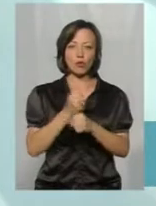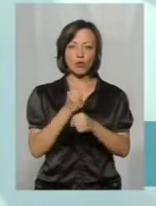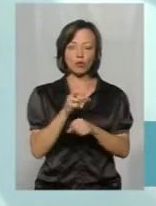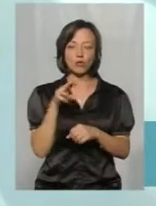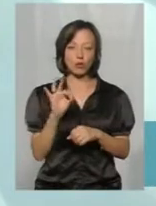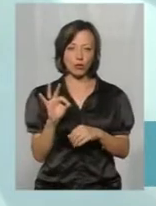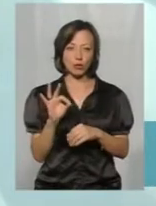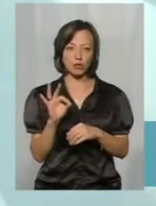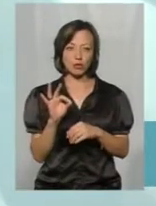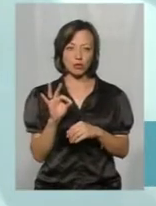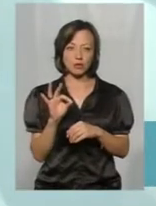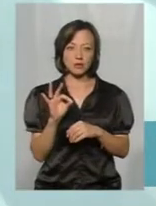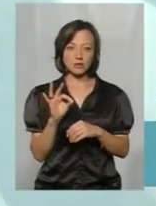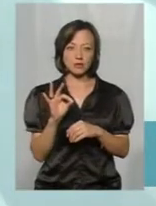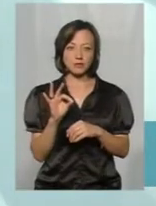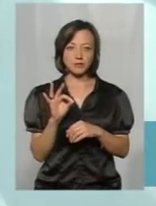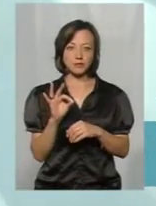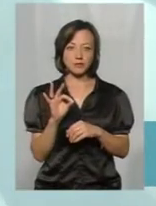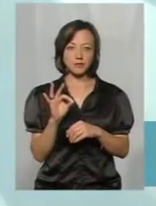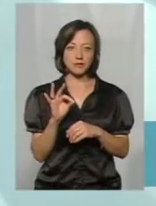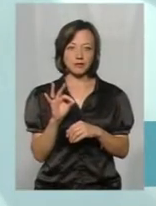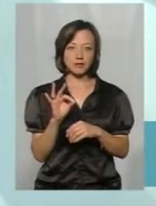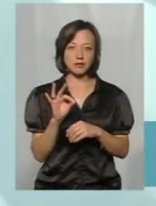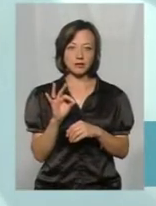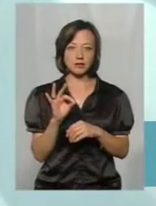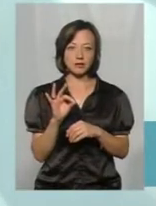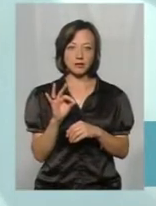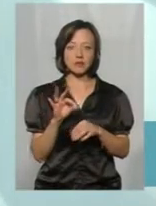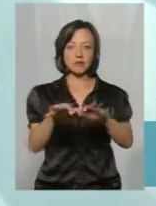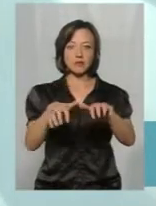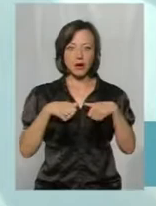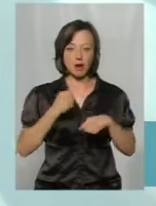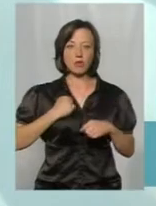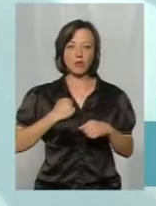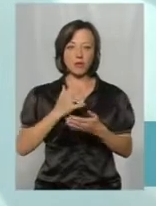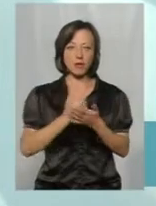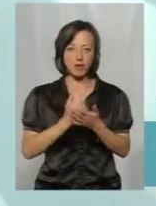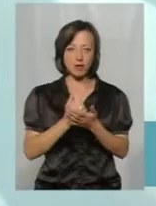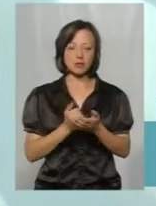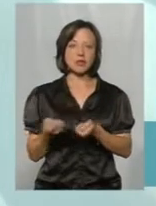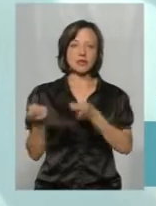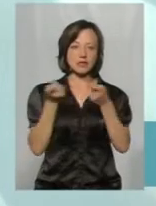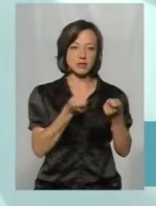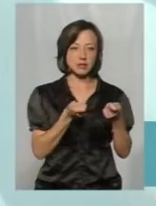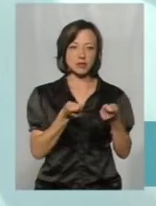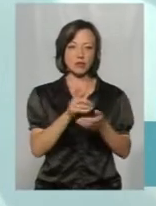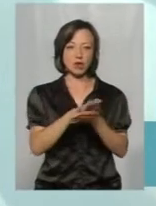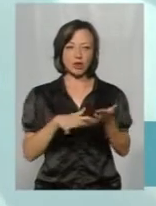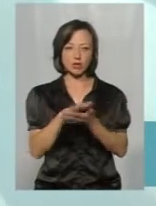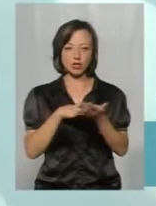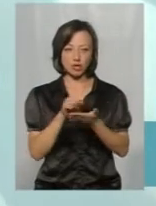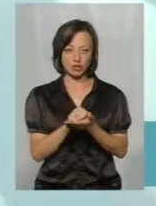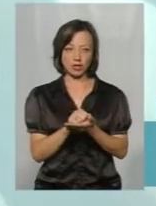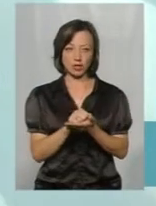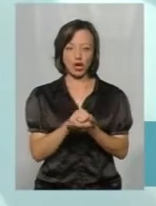забирали боєприпаси і везли для подальшого їхнього